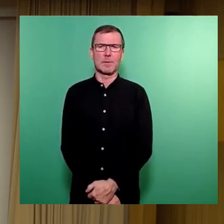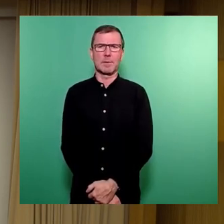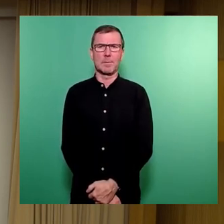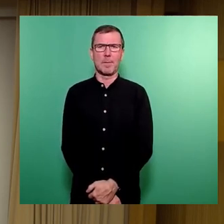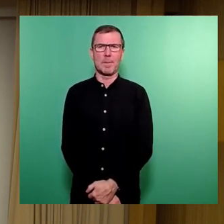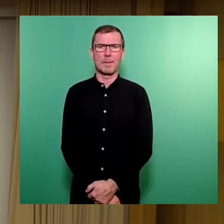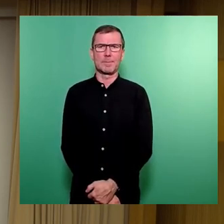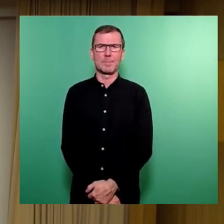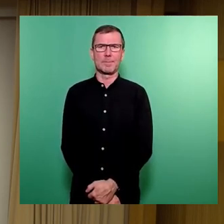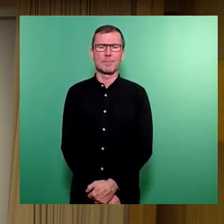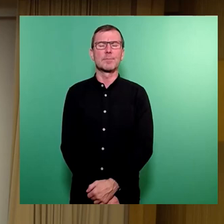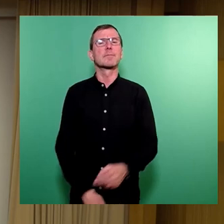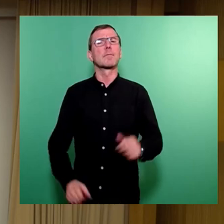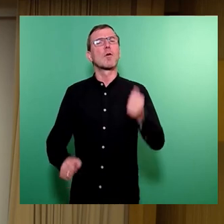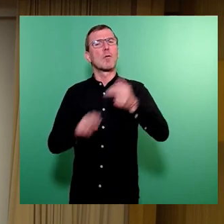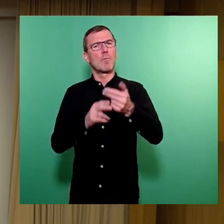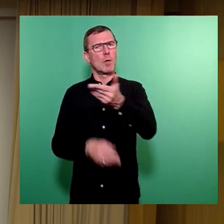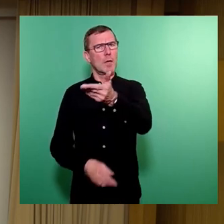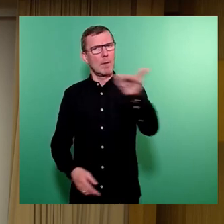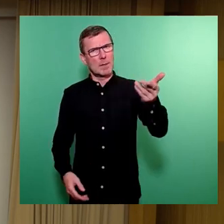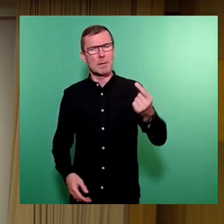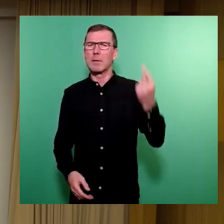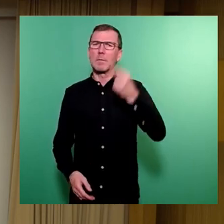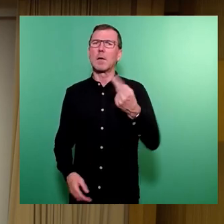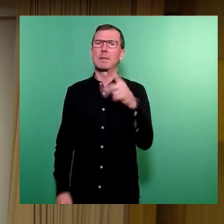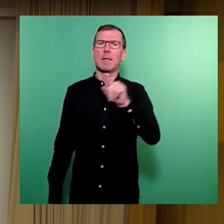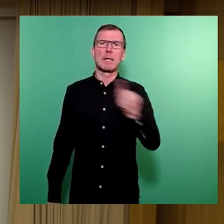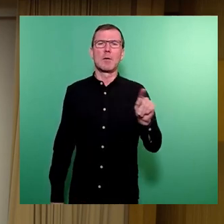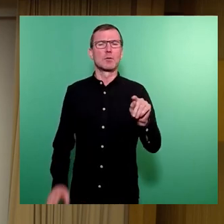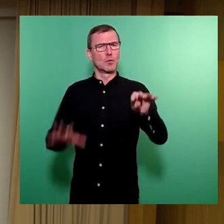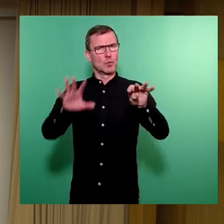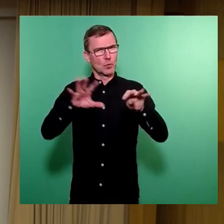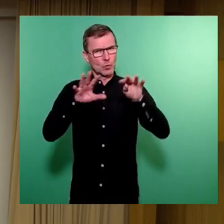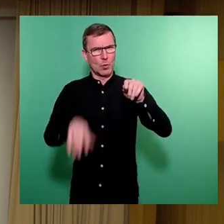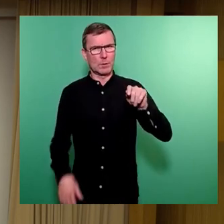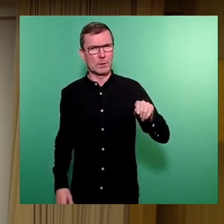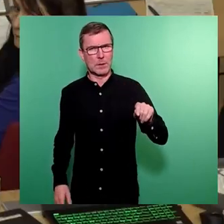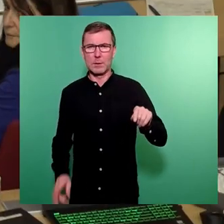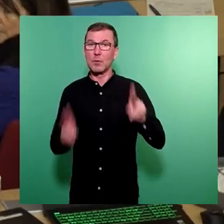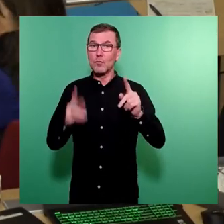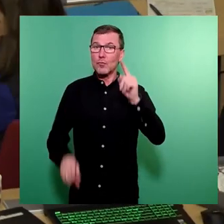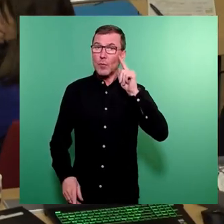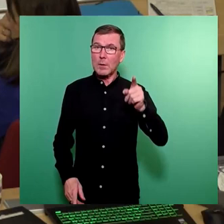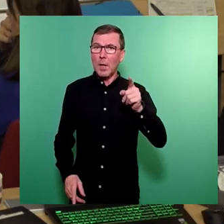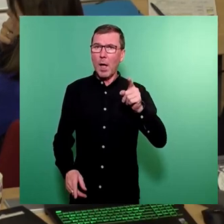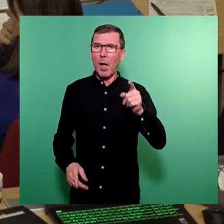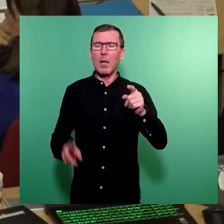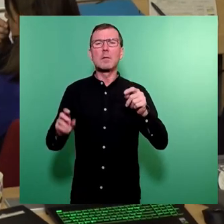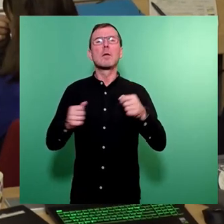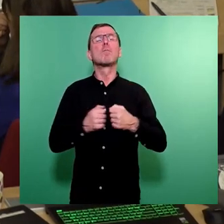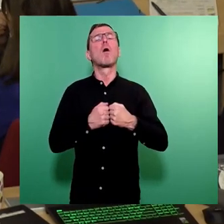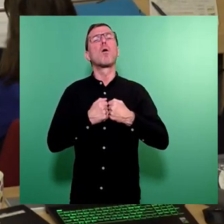Sehr geehrter Herr Oberbürgermeister, im Jahr 2019 hat der Stadtrat den sogenannten großen